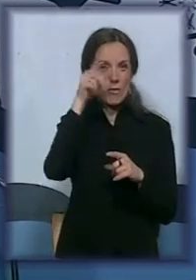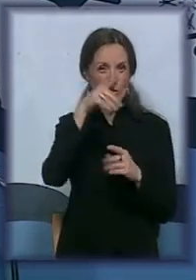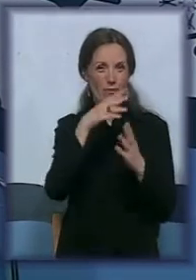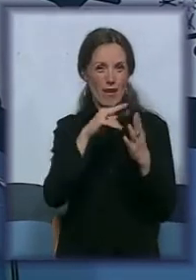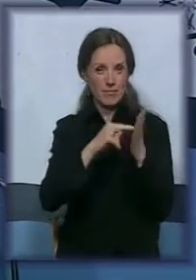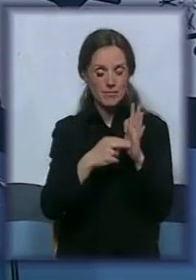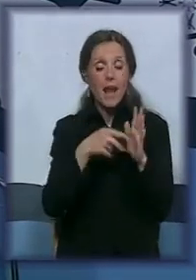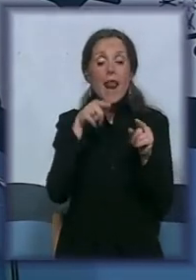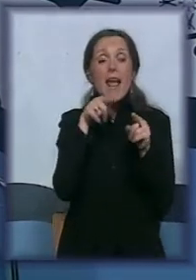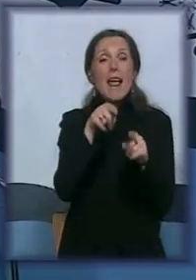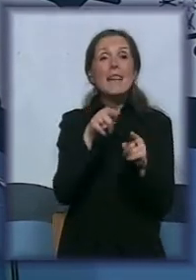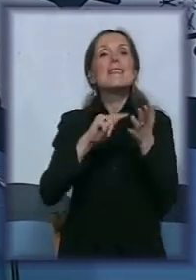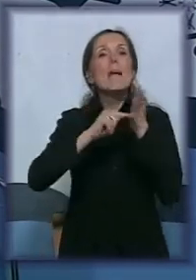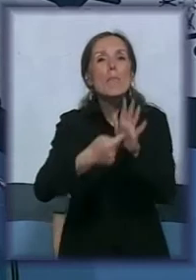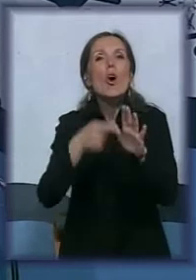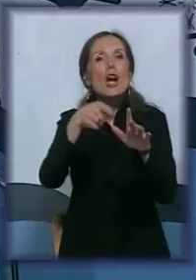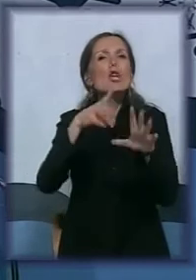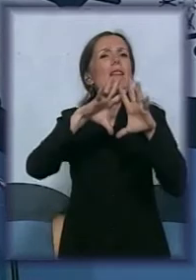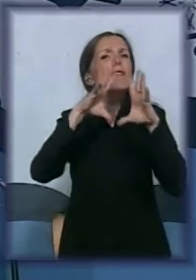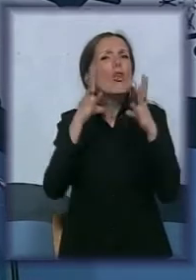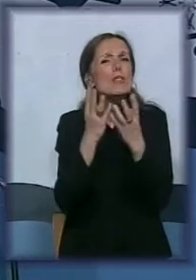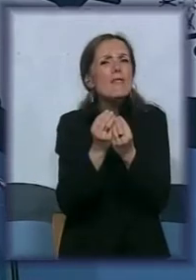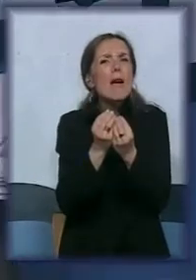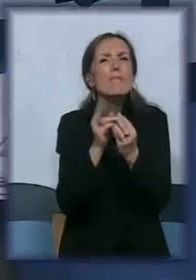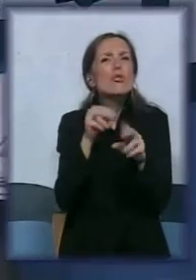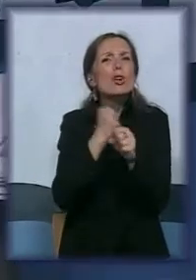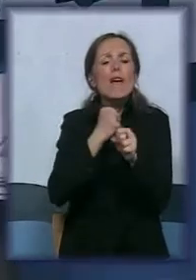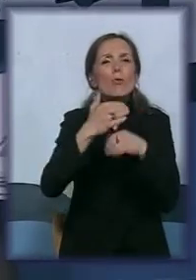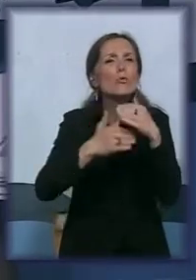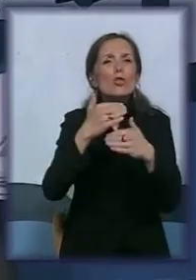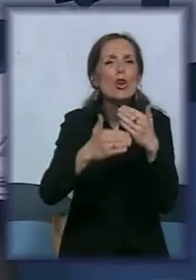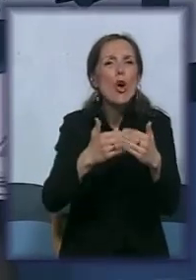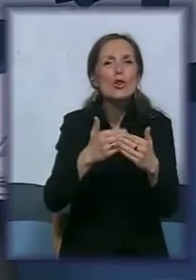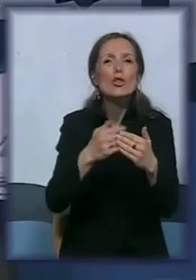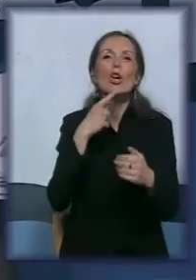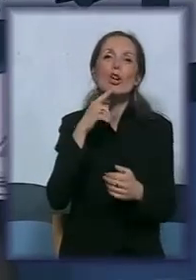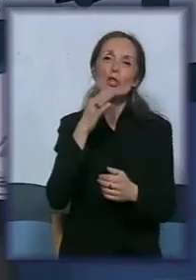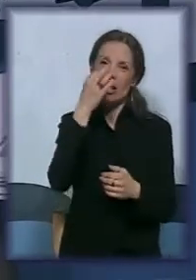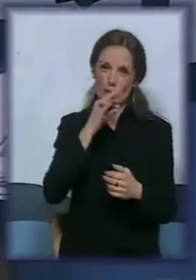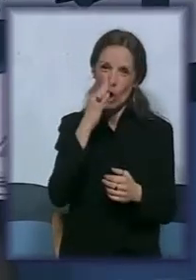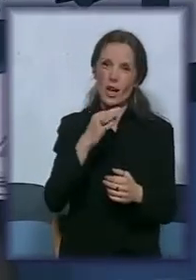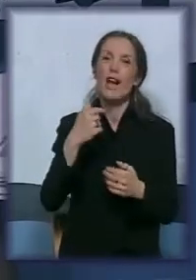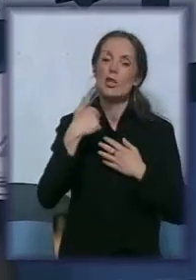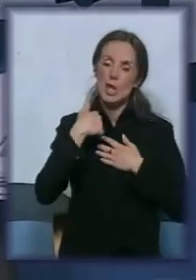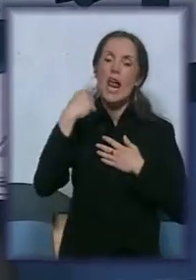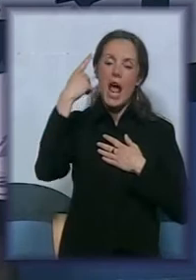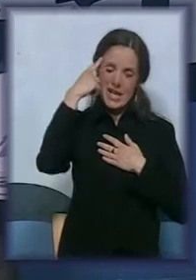jednostavno to sve može da funkcioniše bez nekih... Aleksandra, izvini. Ja znam da mi koji smo mnogo godina u nevladinom